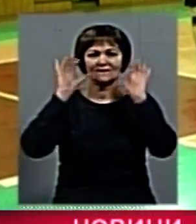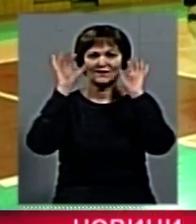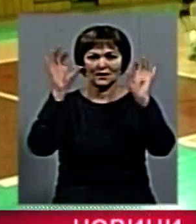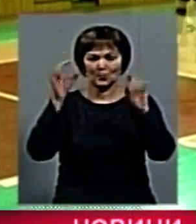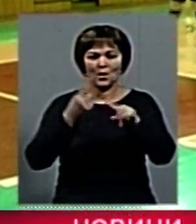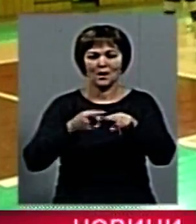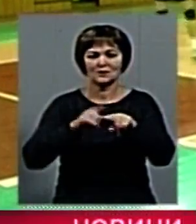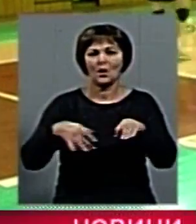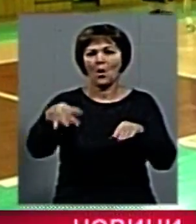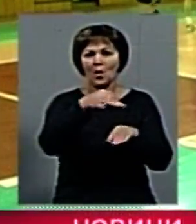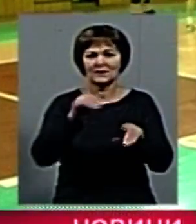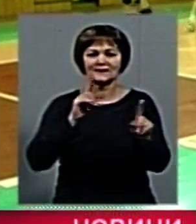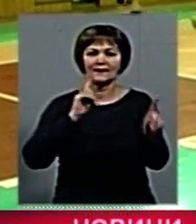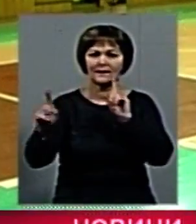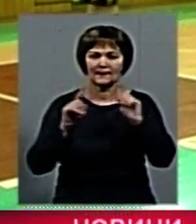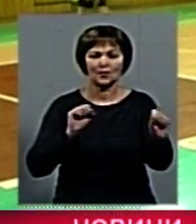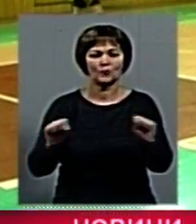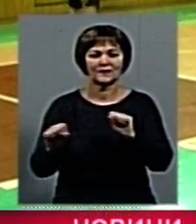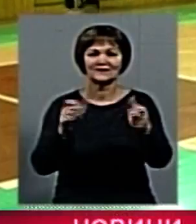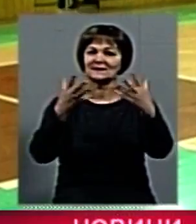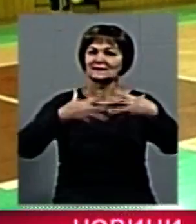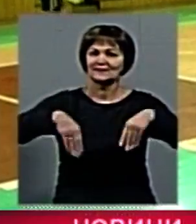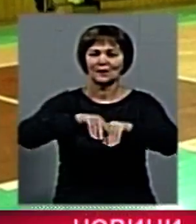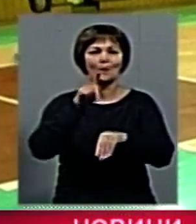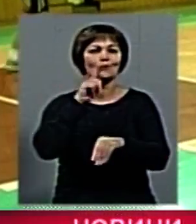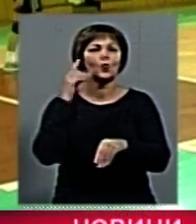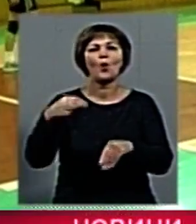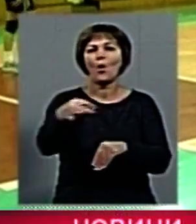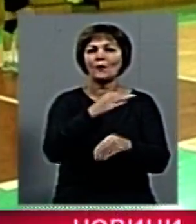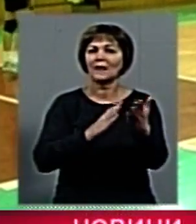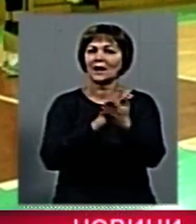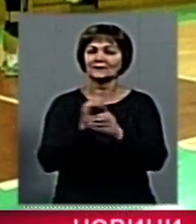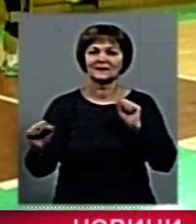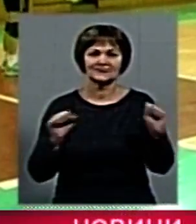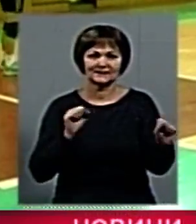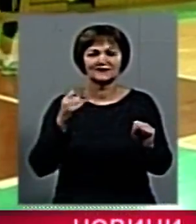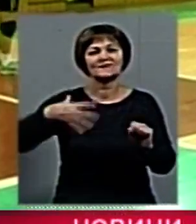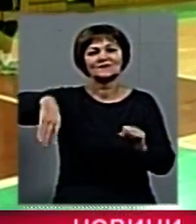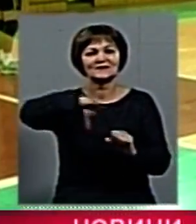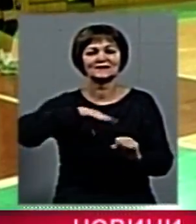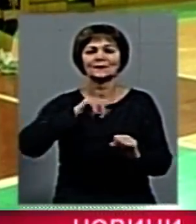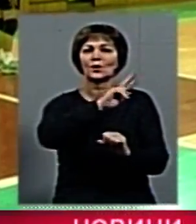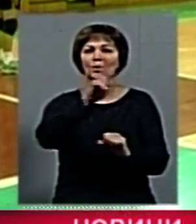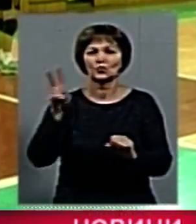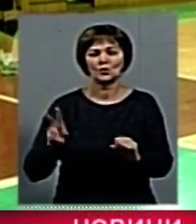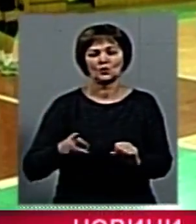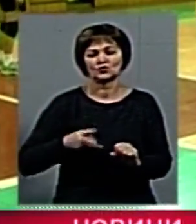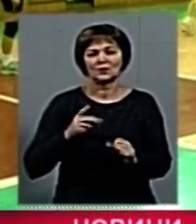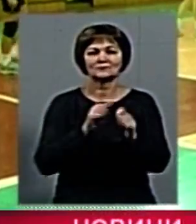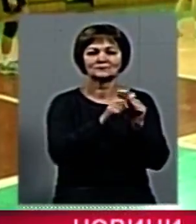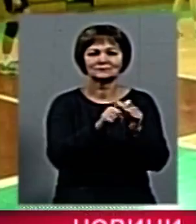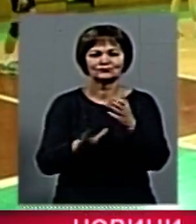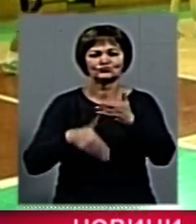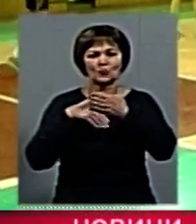обласній раді, це управління сім'ї молоді спорту, обласної державної адміністрації, і всім тим меценатам спорту, які